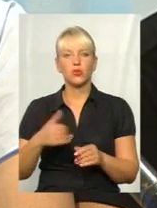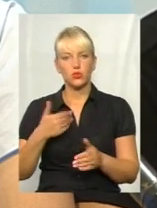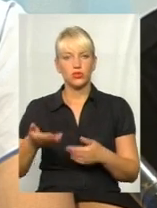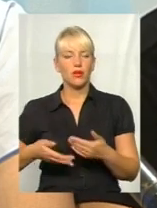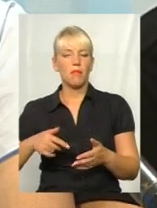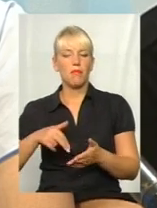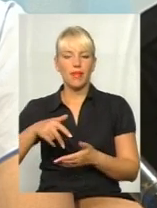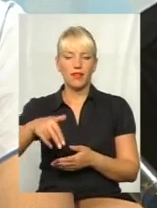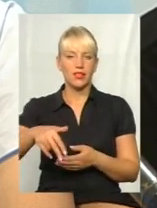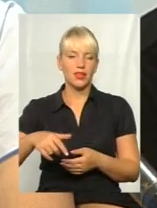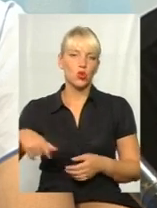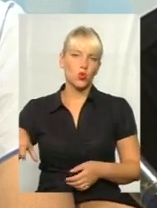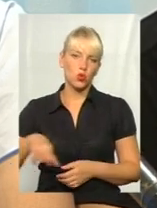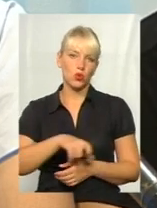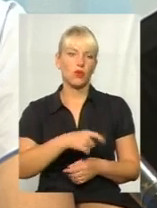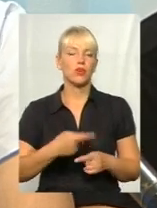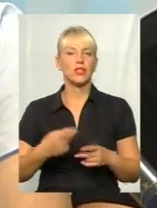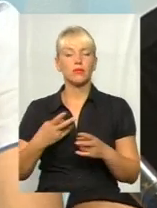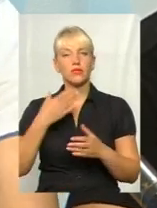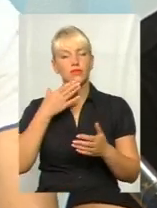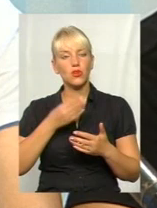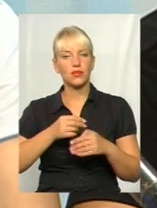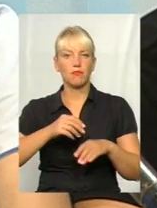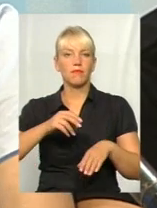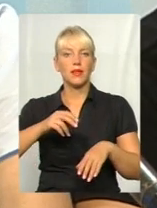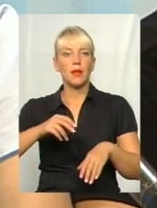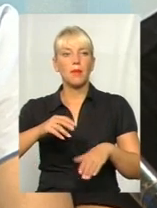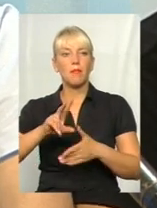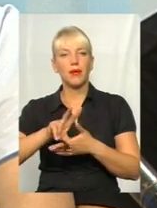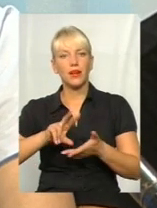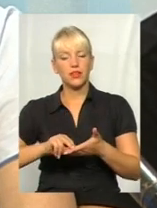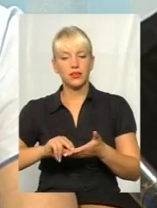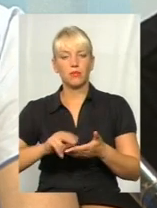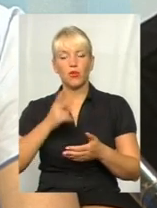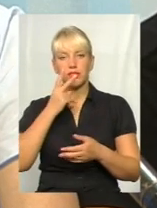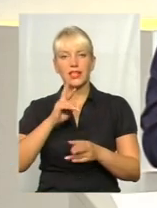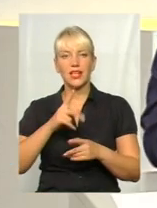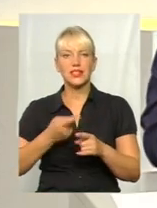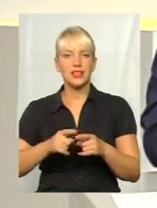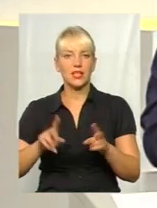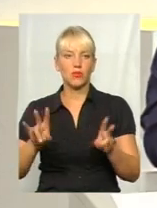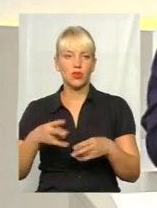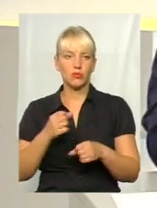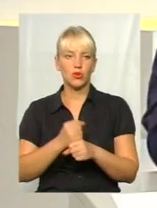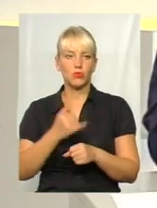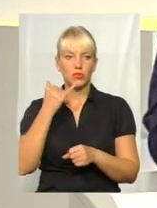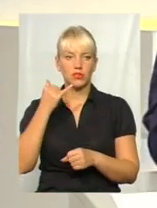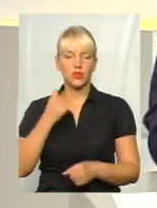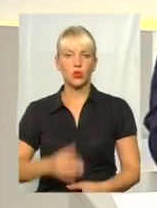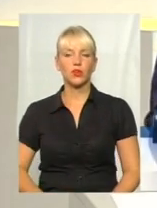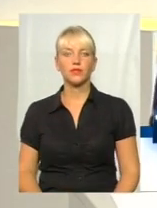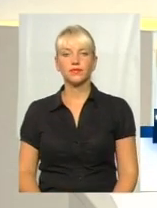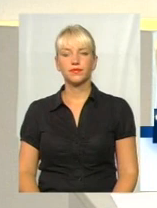дорогу. Тобто потрібно своїм прикладом показувати, як це не потрібно робити. Дякую, пане Ігор, в нас є телефонний дзвінок, давайте